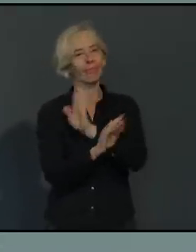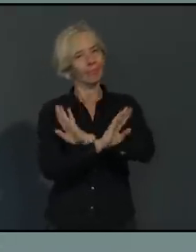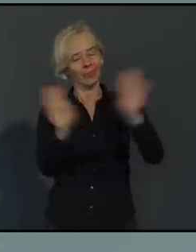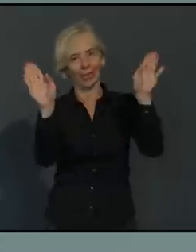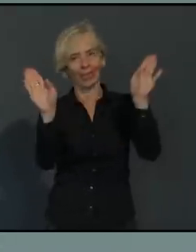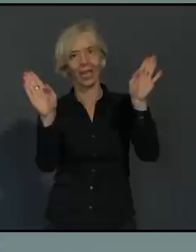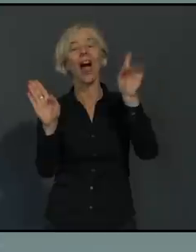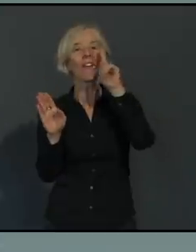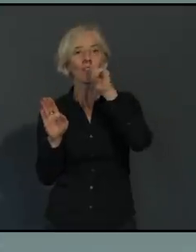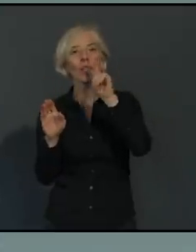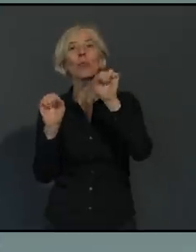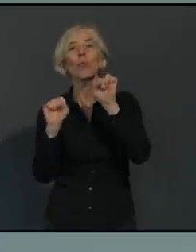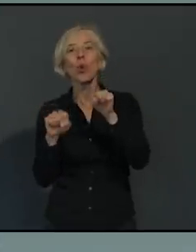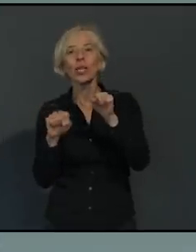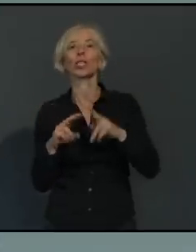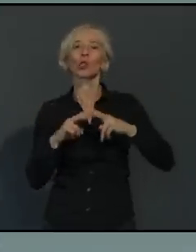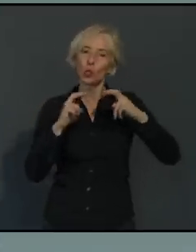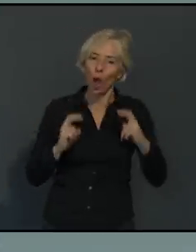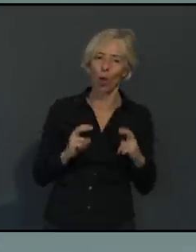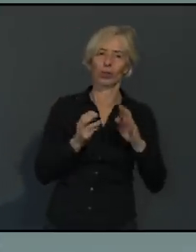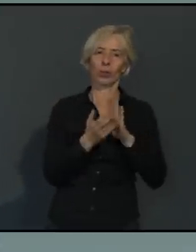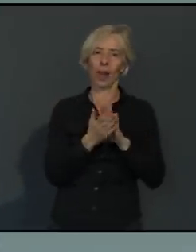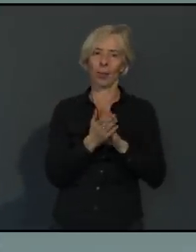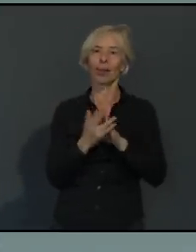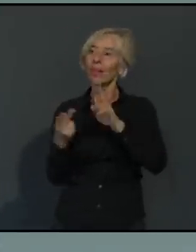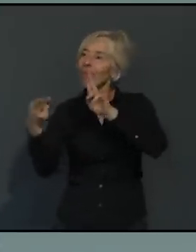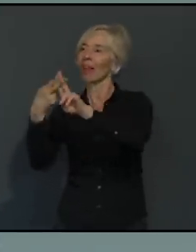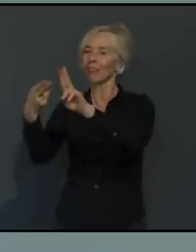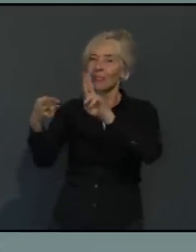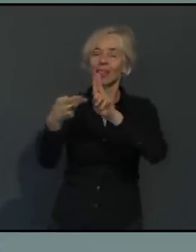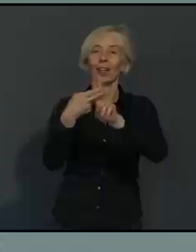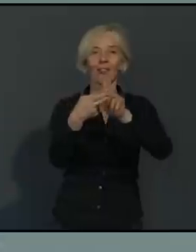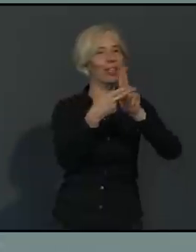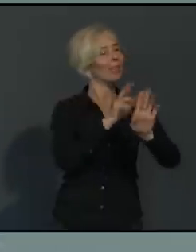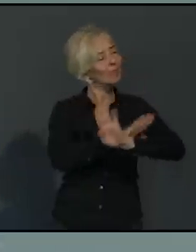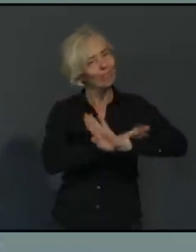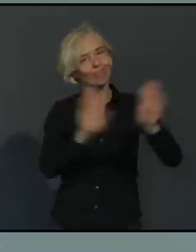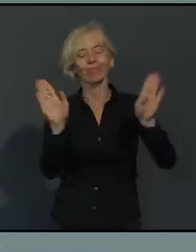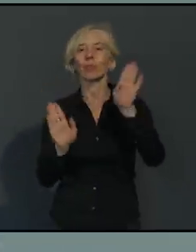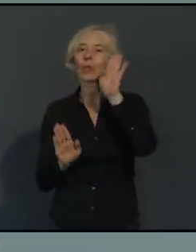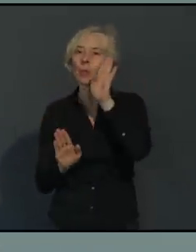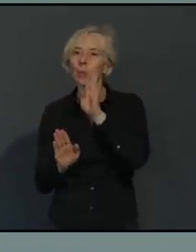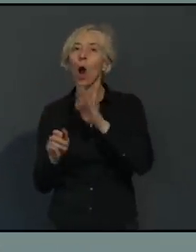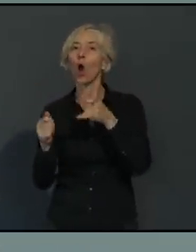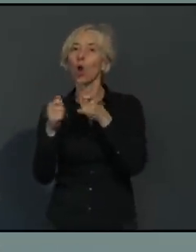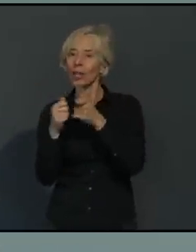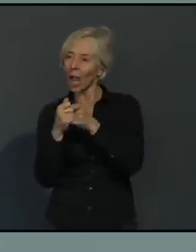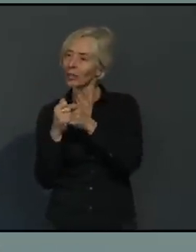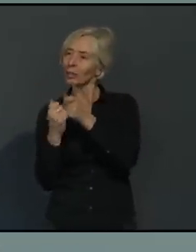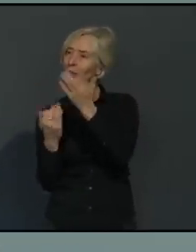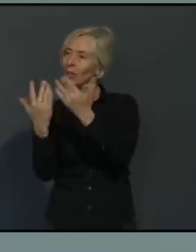nicht mit anderen sich treffen, sondern die Kontakte wirklich so weit wie möglich auch zu reduzieren.